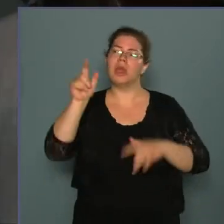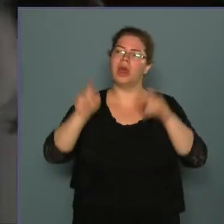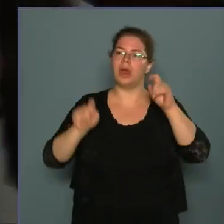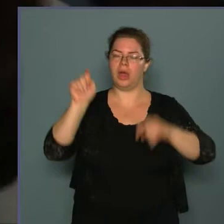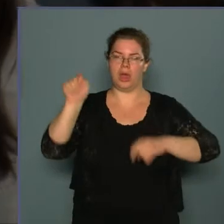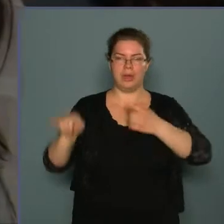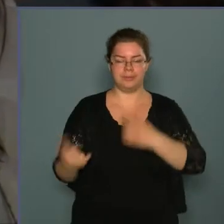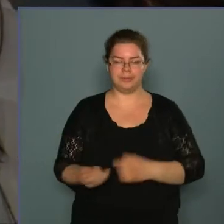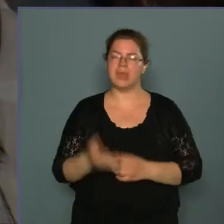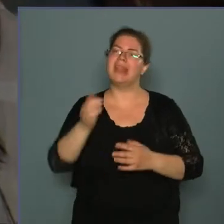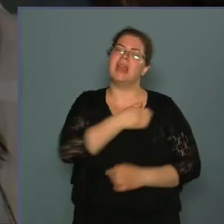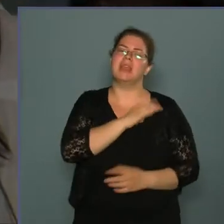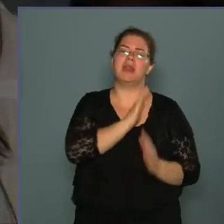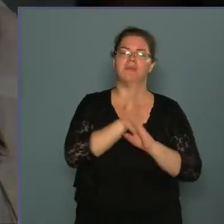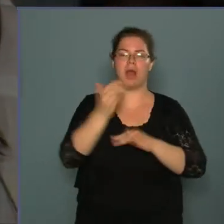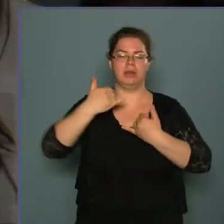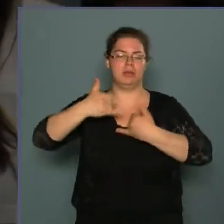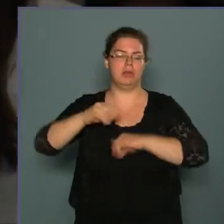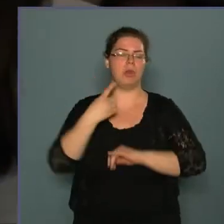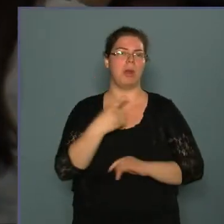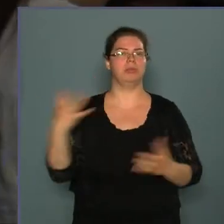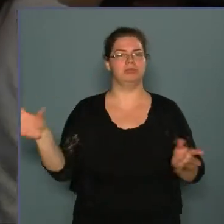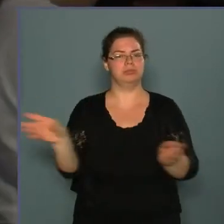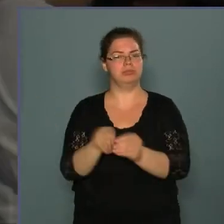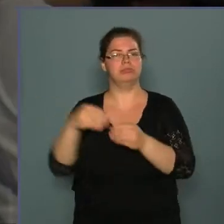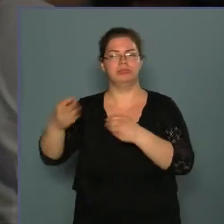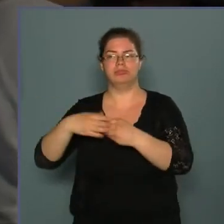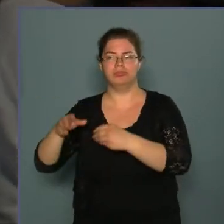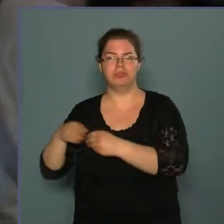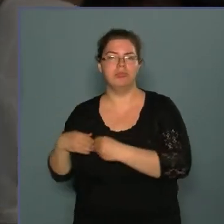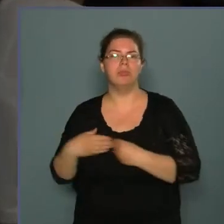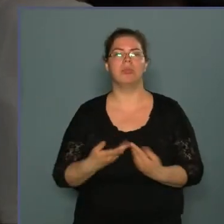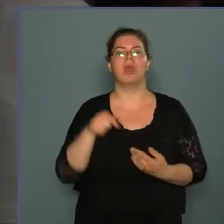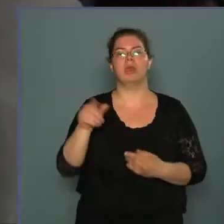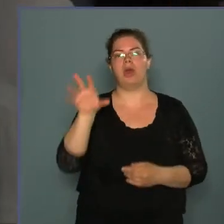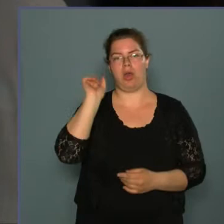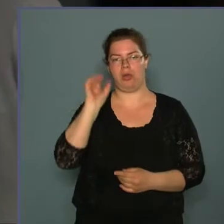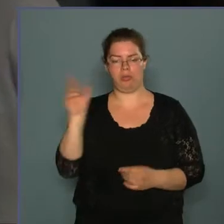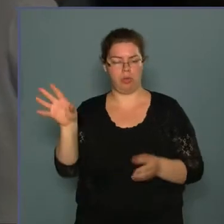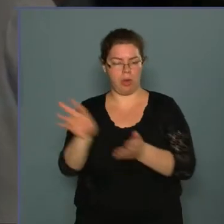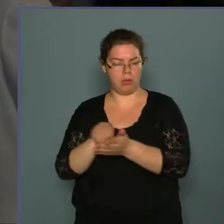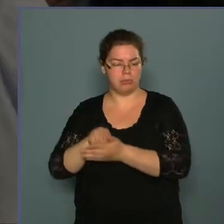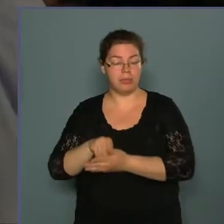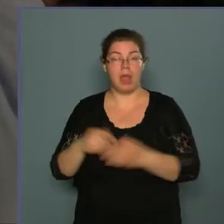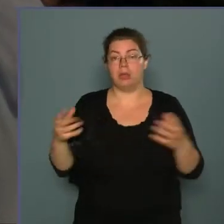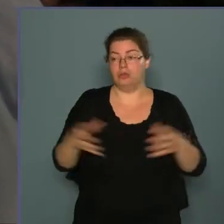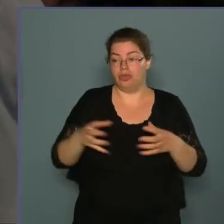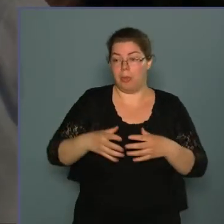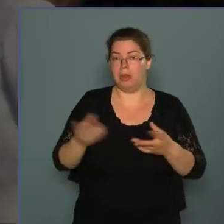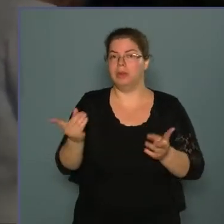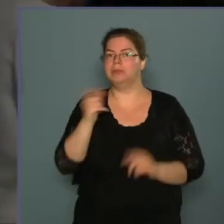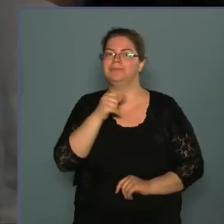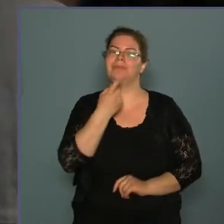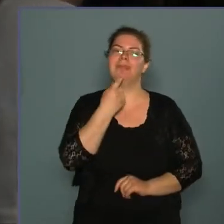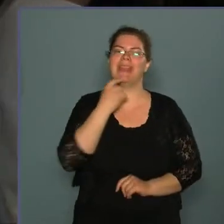esőben az egyetem felé indultak, hogy maguk mellé gyűjtsék az ügyüket támogató hallgatókat. A kis csapat, melyet márciusi